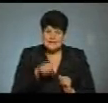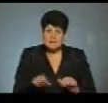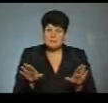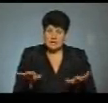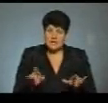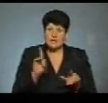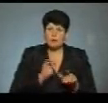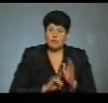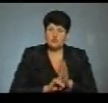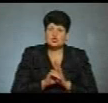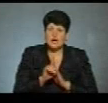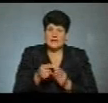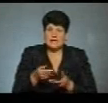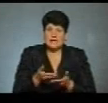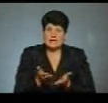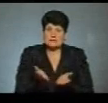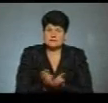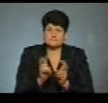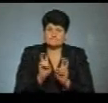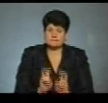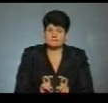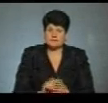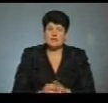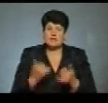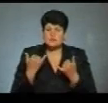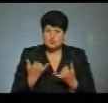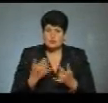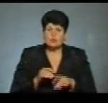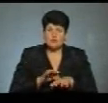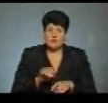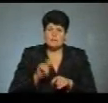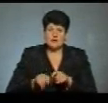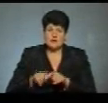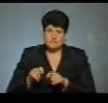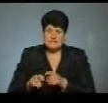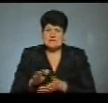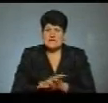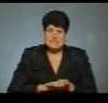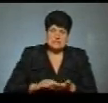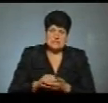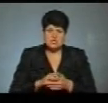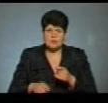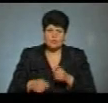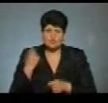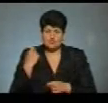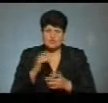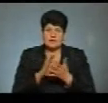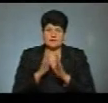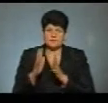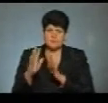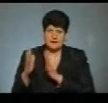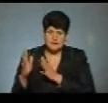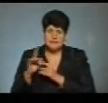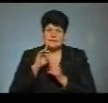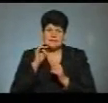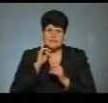поступово гніздуватися. Обласна поліція нині проводить розслідування. За знищення або пошкодження лісових масивів та